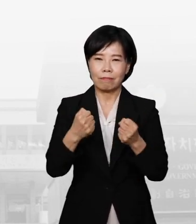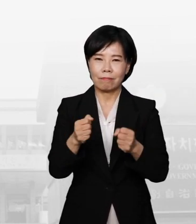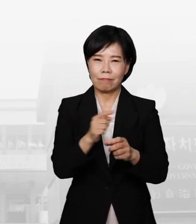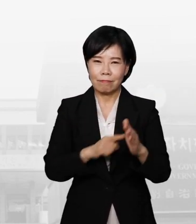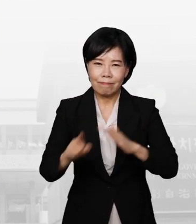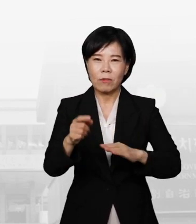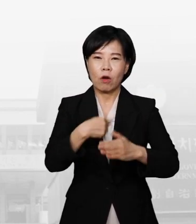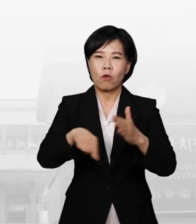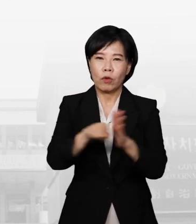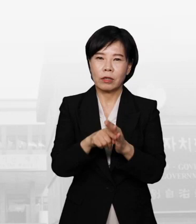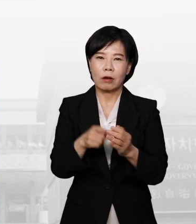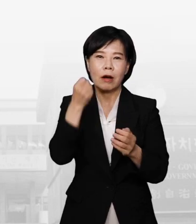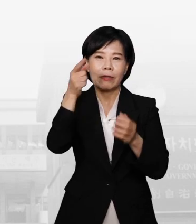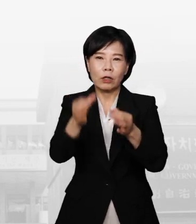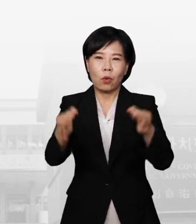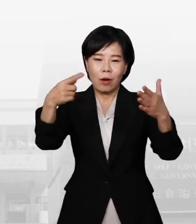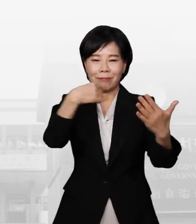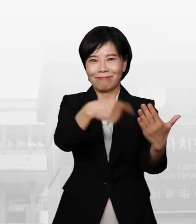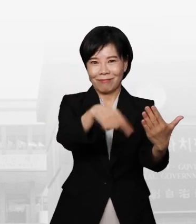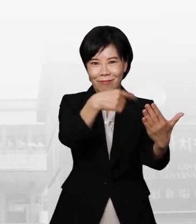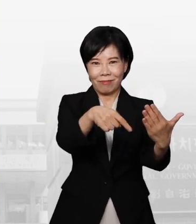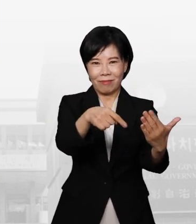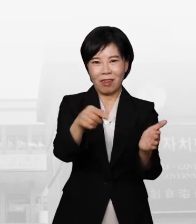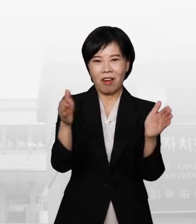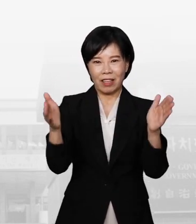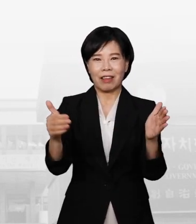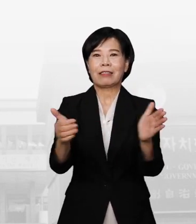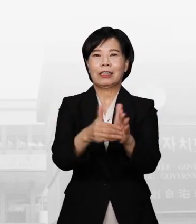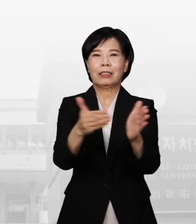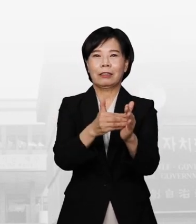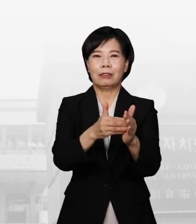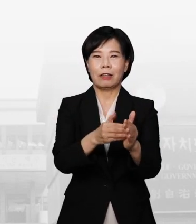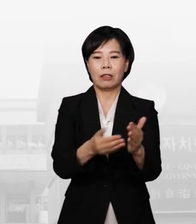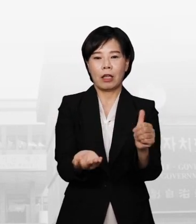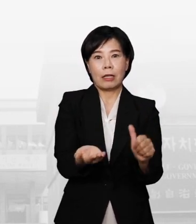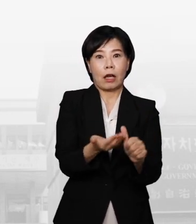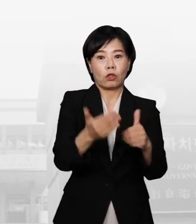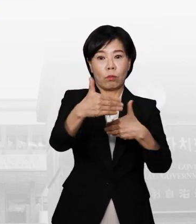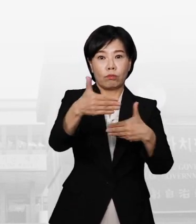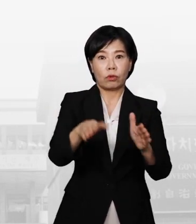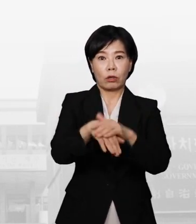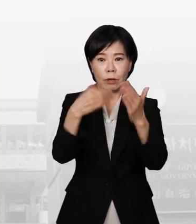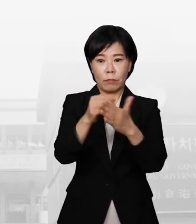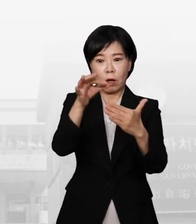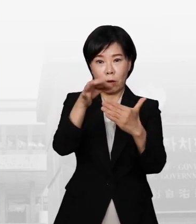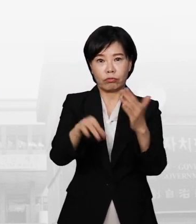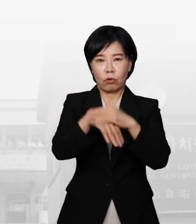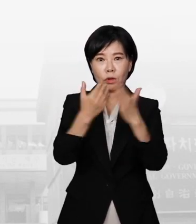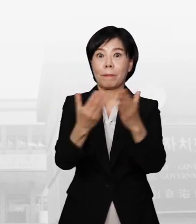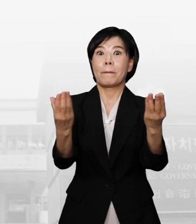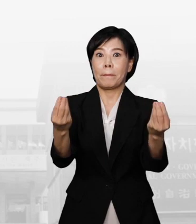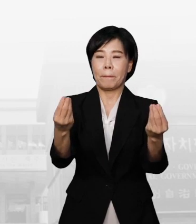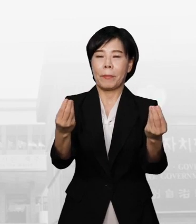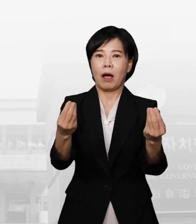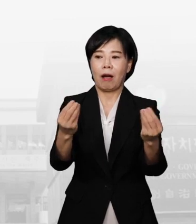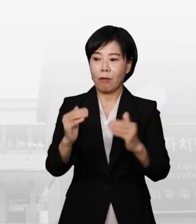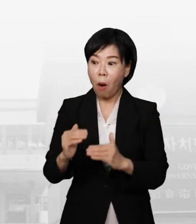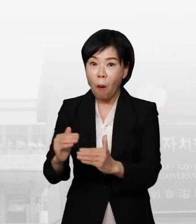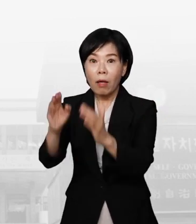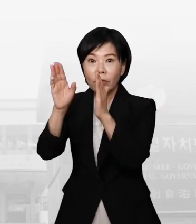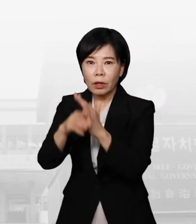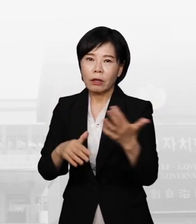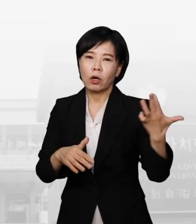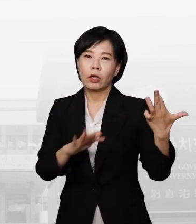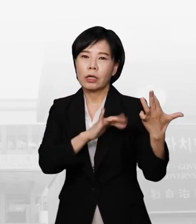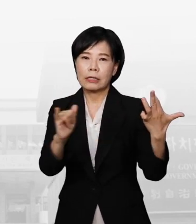위해서 지난 5월 1일부터 한 달간의 교육기간을 거쳐 제주 청년 강사 양성 프로그램을 진행했는데요. 이 과정을